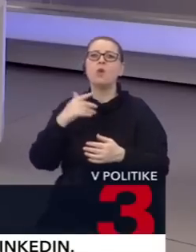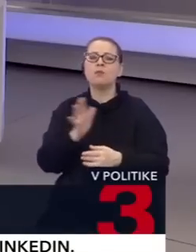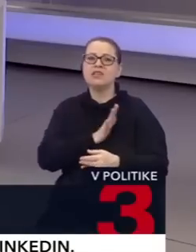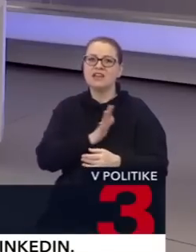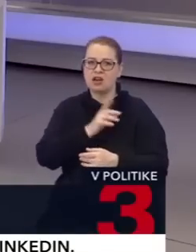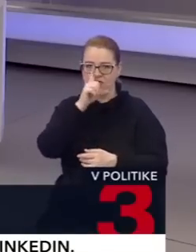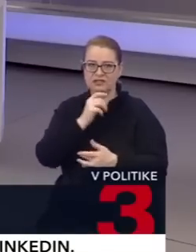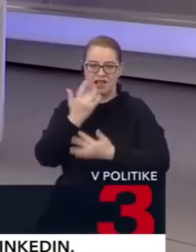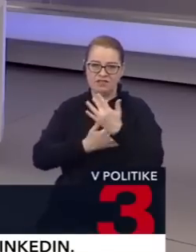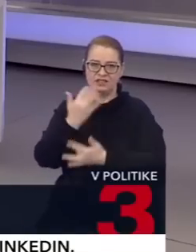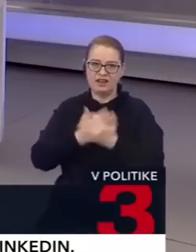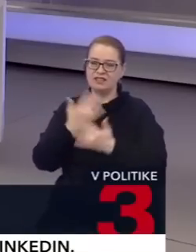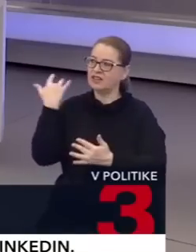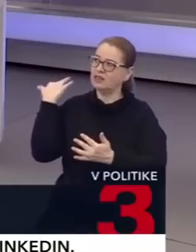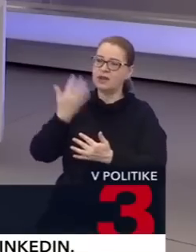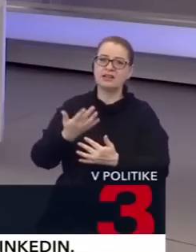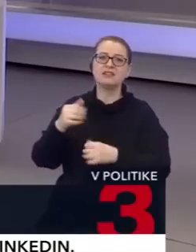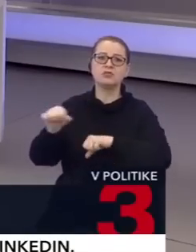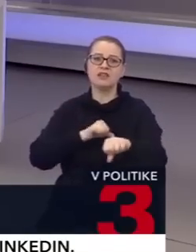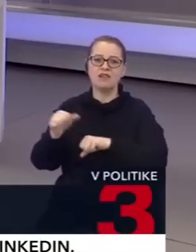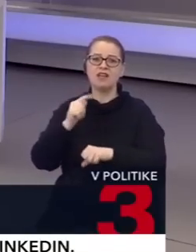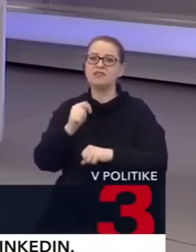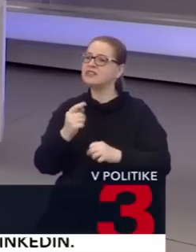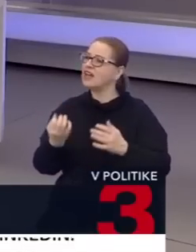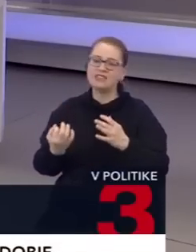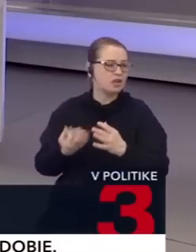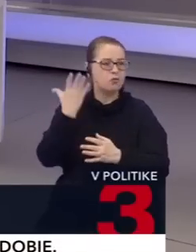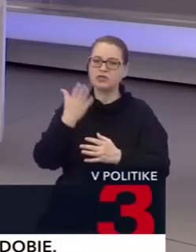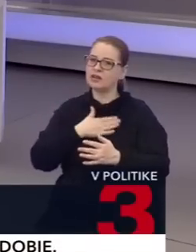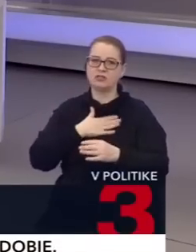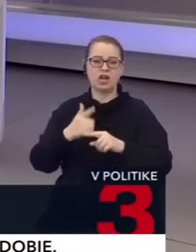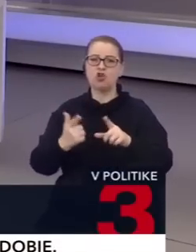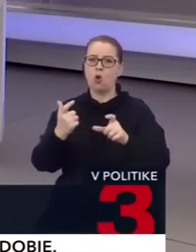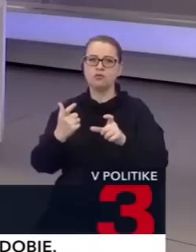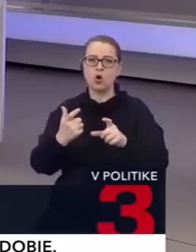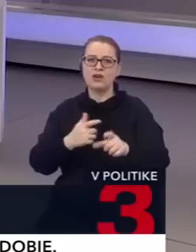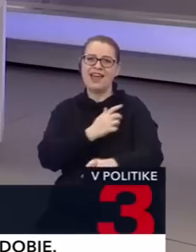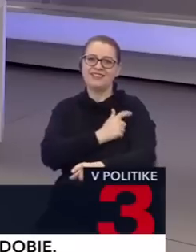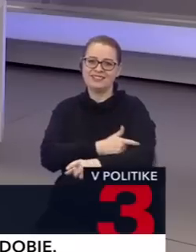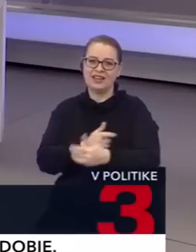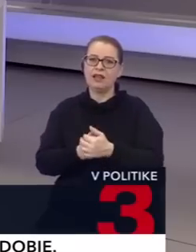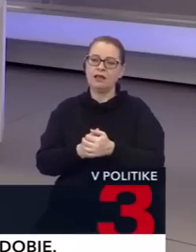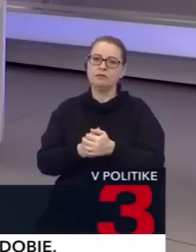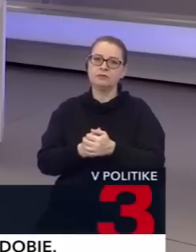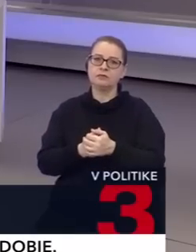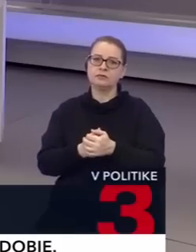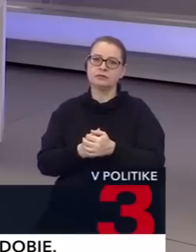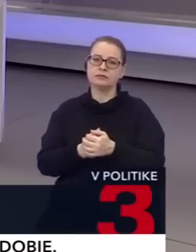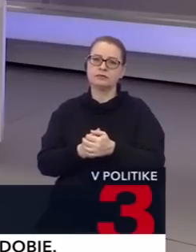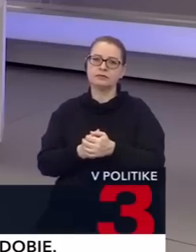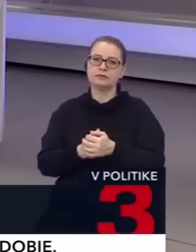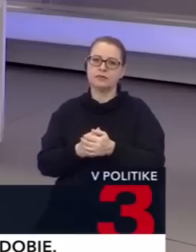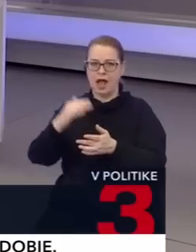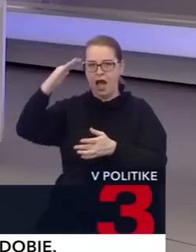výsledky predchádzajúcich vlád, Roberta Fica a Petra Pelgino, ktorí nezmodernizovali naše ozbrojné síly. A taktiež je to pre mňa, viete, taká politika